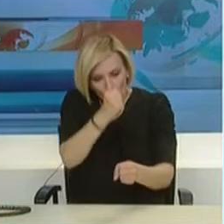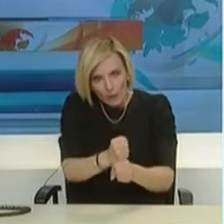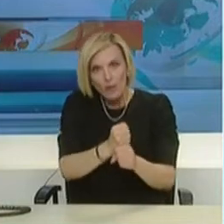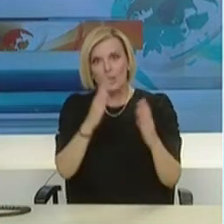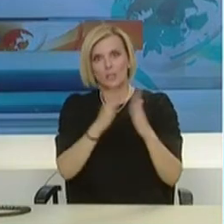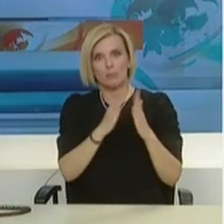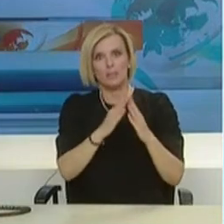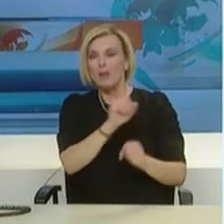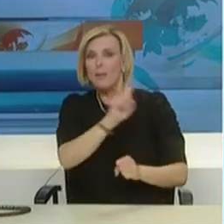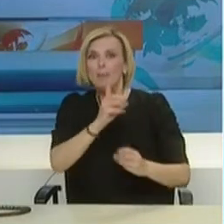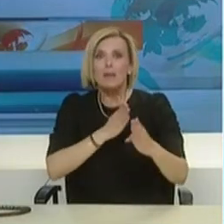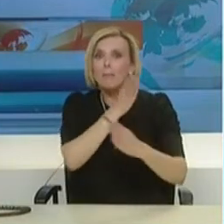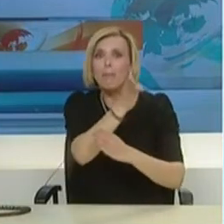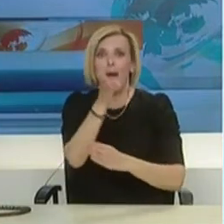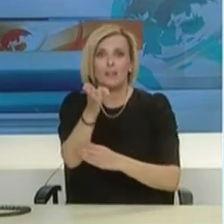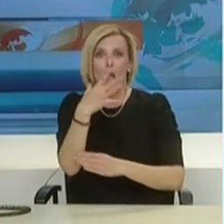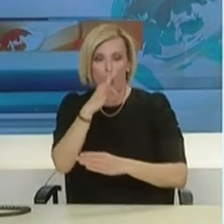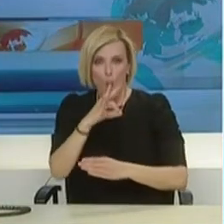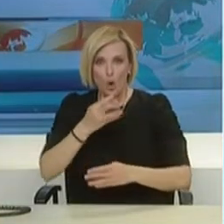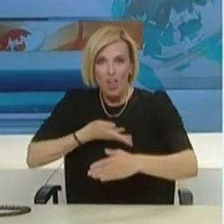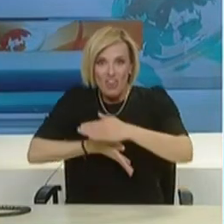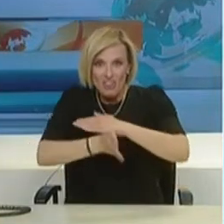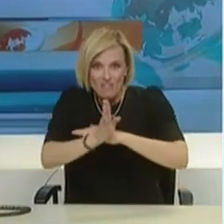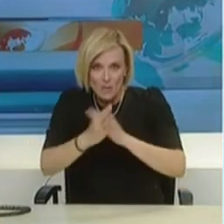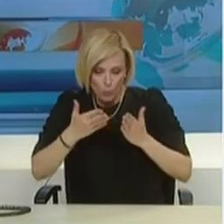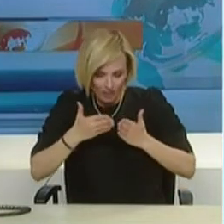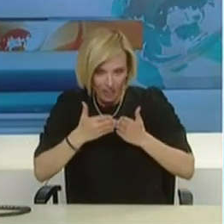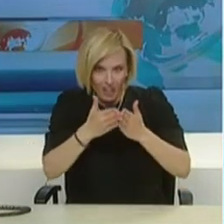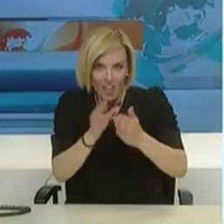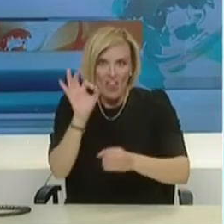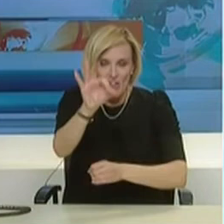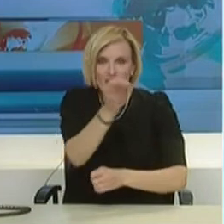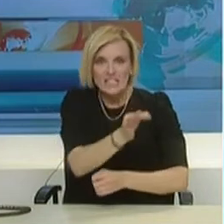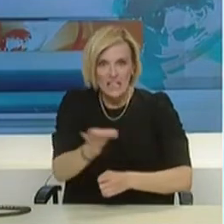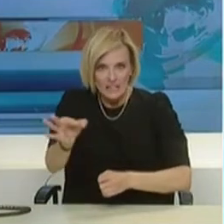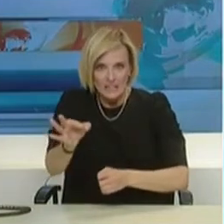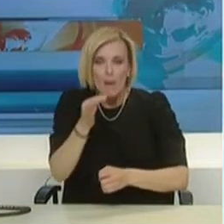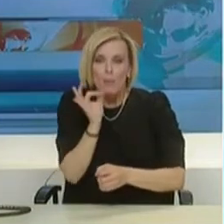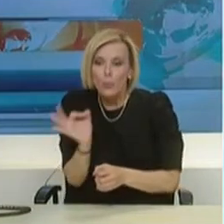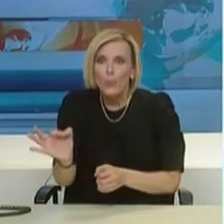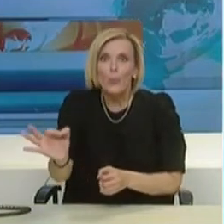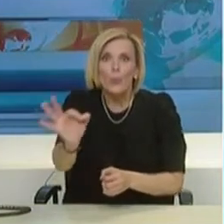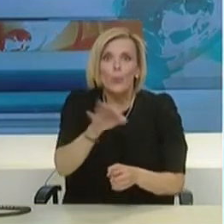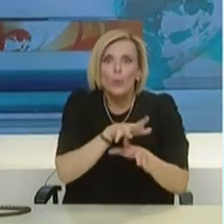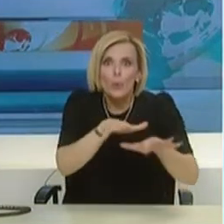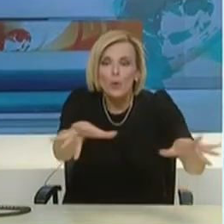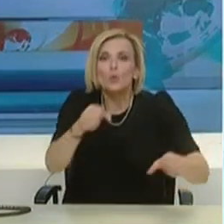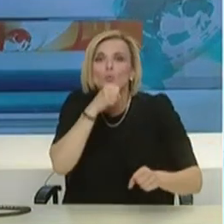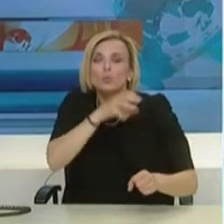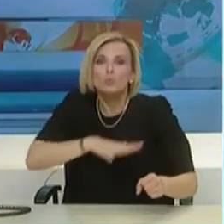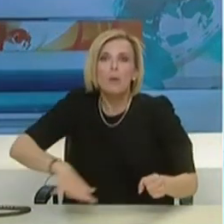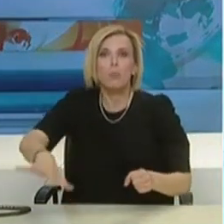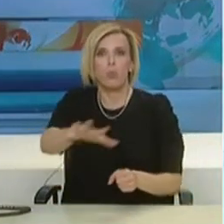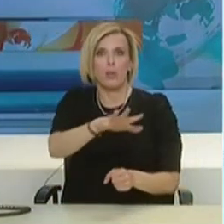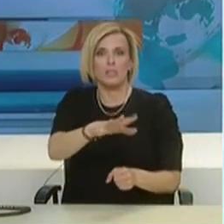κίνδυνο για νησιότητες ηλικιωμένους, ντόπιους, κάτοικους και δυσκολεύει την ανταπόκριση του συστήματος υγείας σε τυχόν μελλοντικά σοβαρά